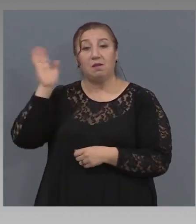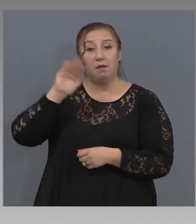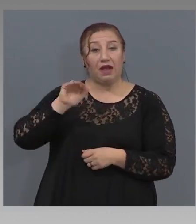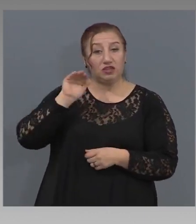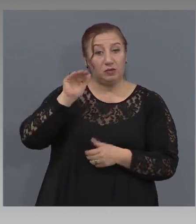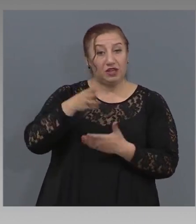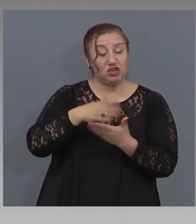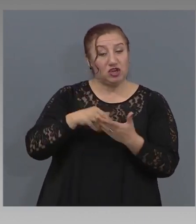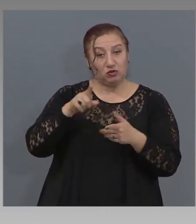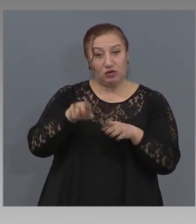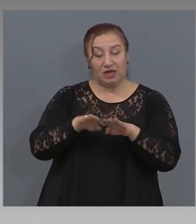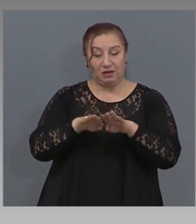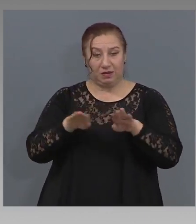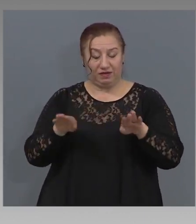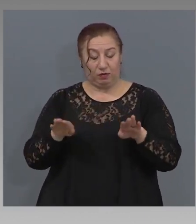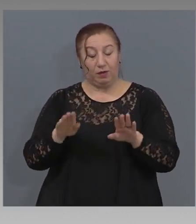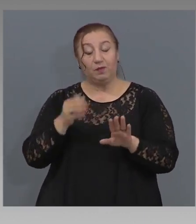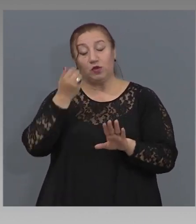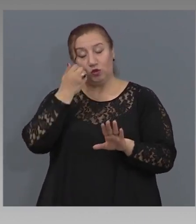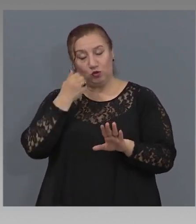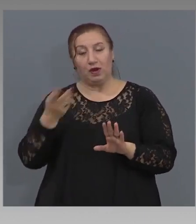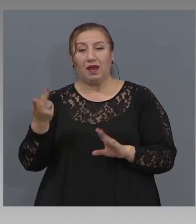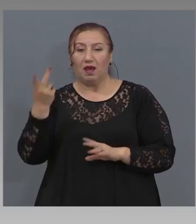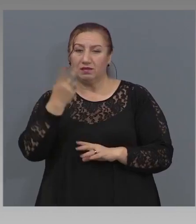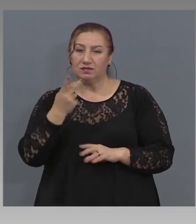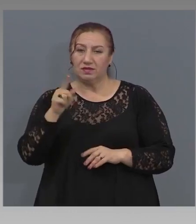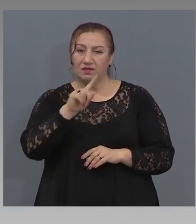Давате ли се ангажира с контрола, понеже министерта...